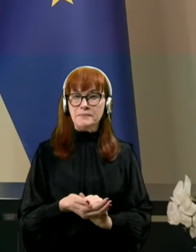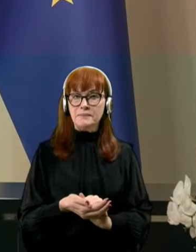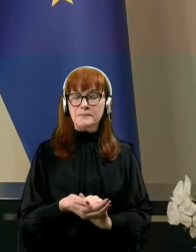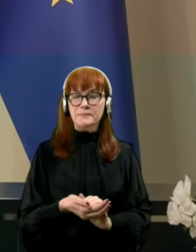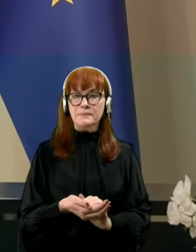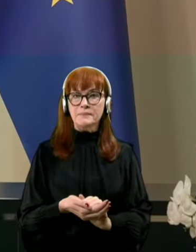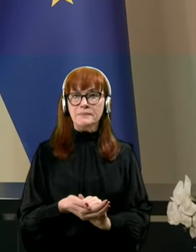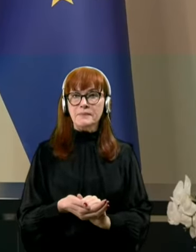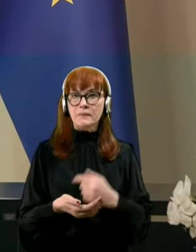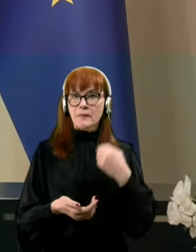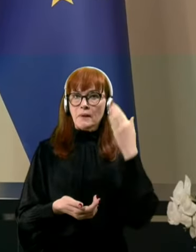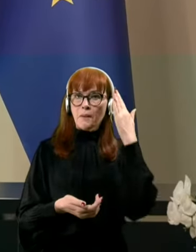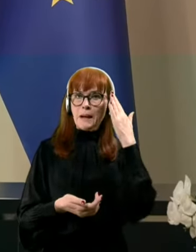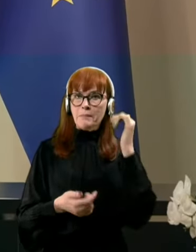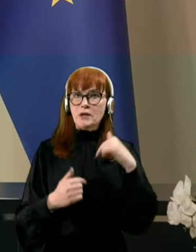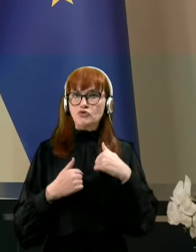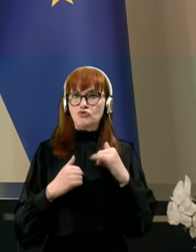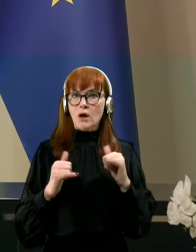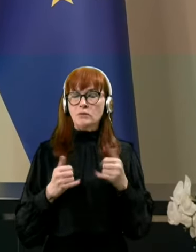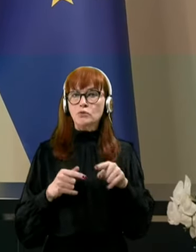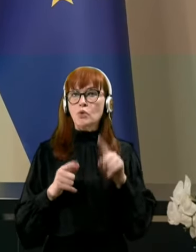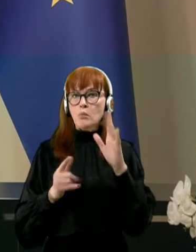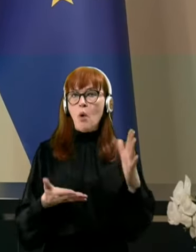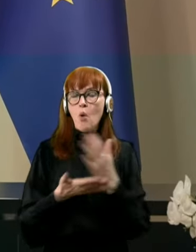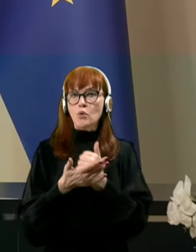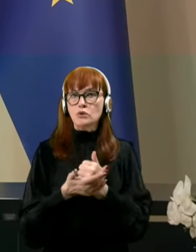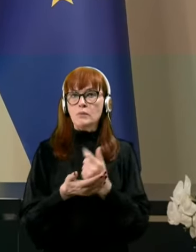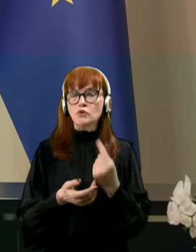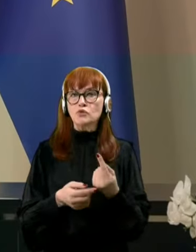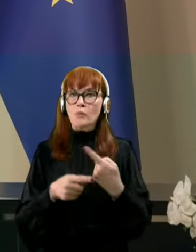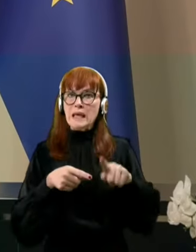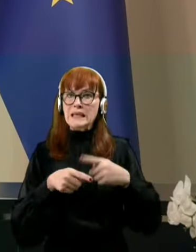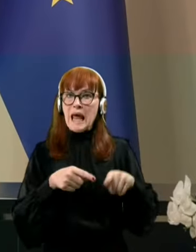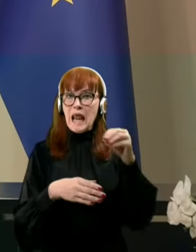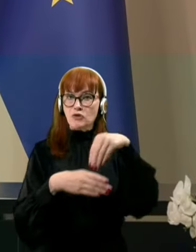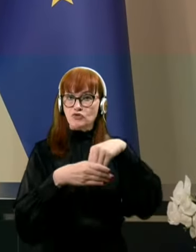In pripričam sem, da nam bo tukaj tudi uspelo skupaj s deležniki.